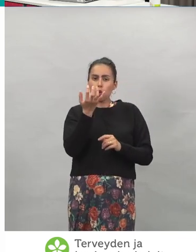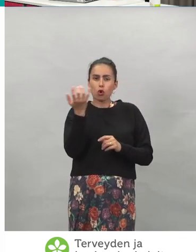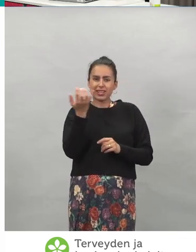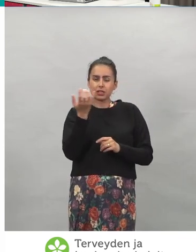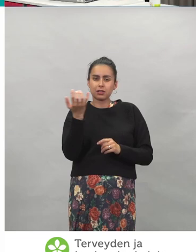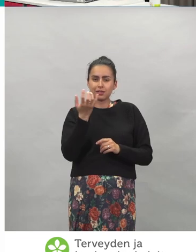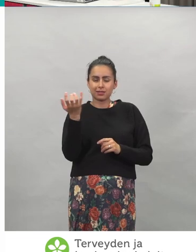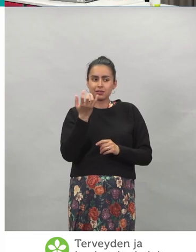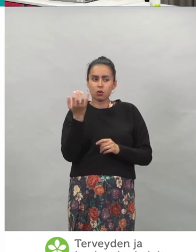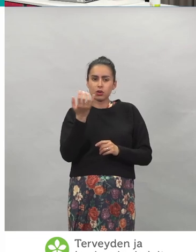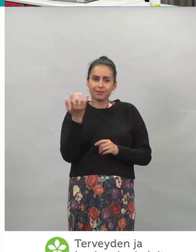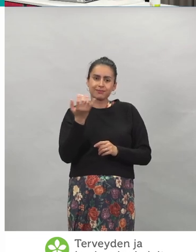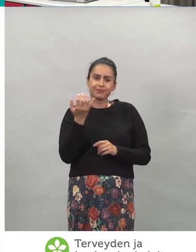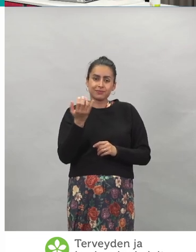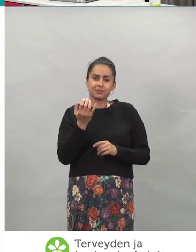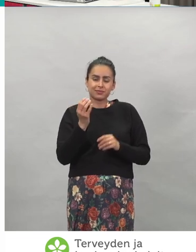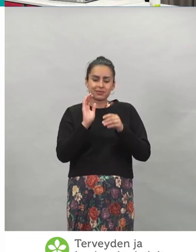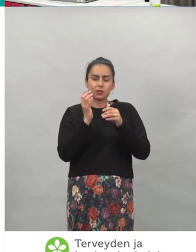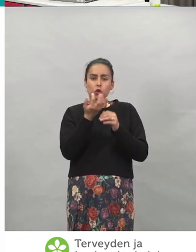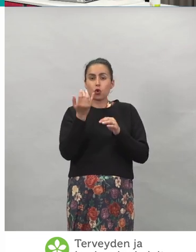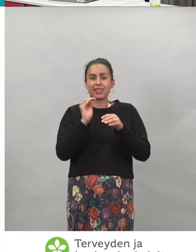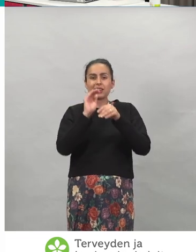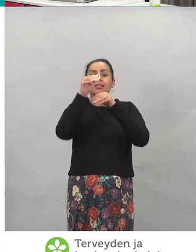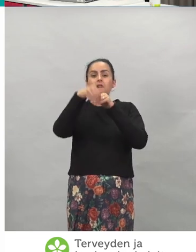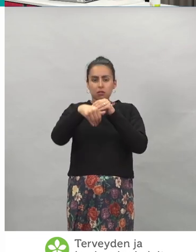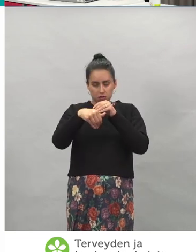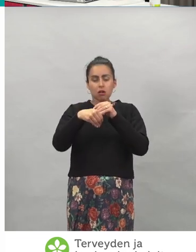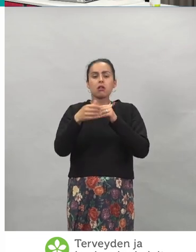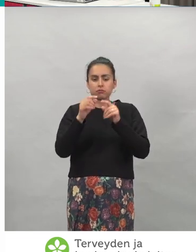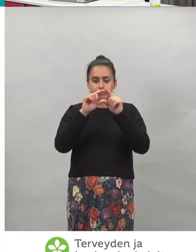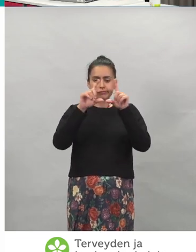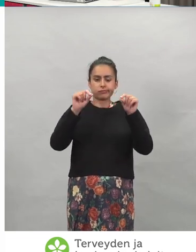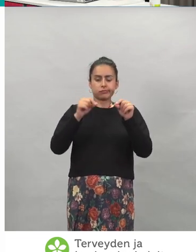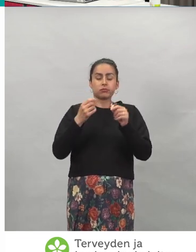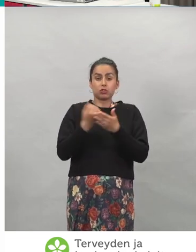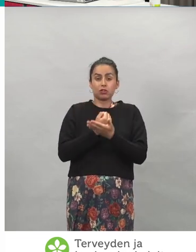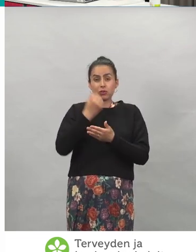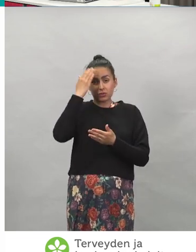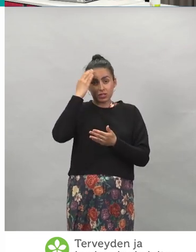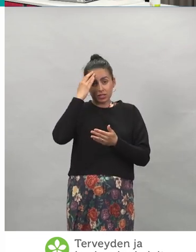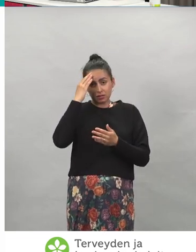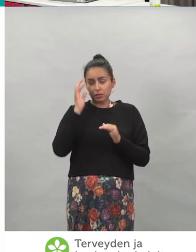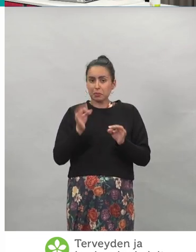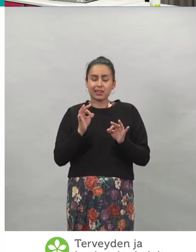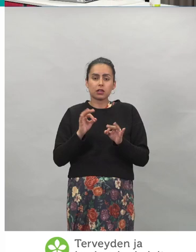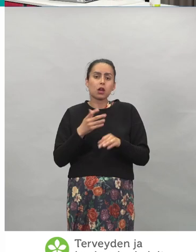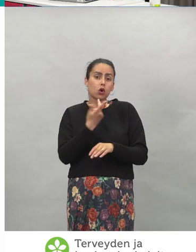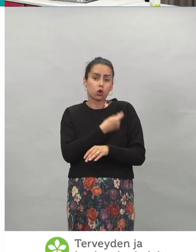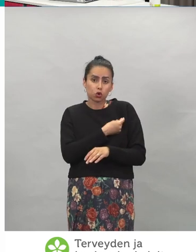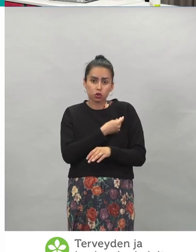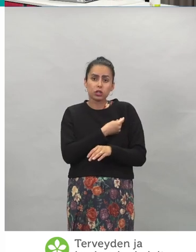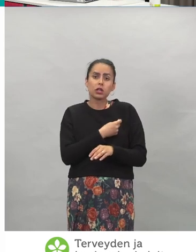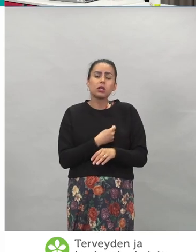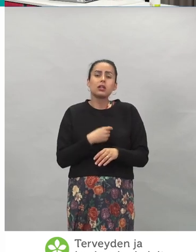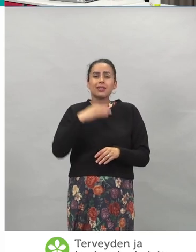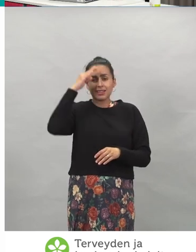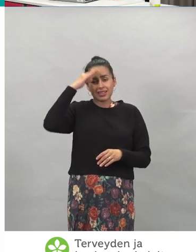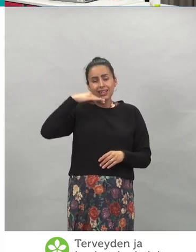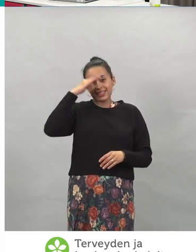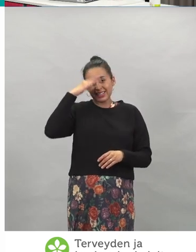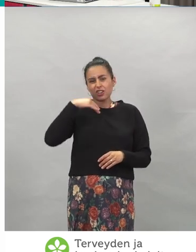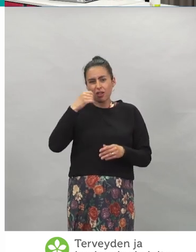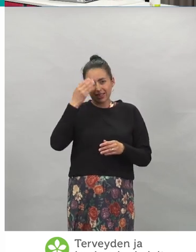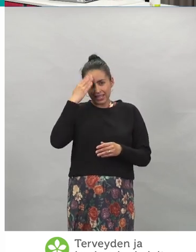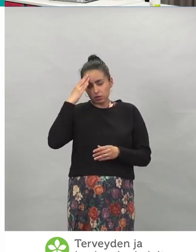koodin takana löytyy sitten myös nämä tiedot tästä saadusta rokotuksesta ja näitä henkilötietoja. Ja